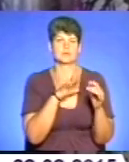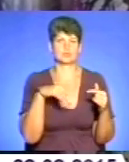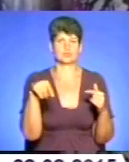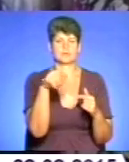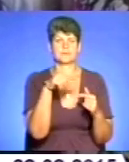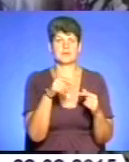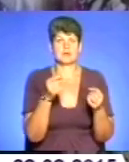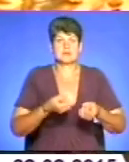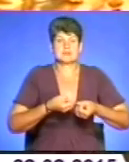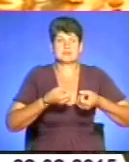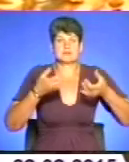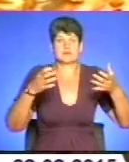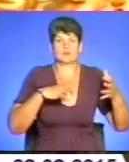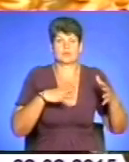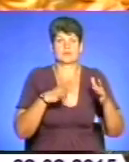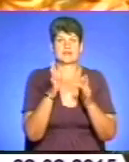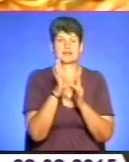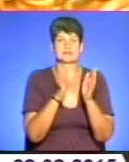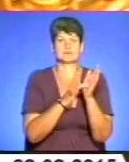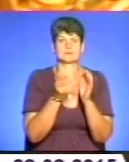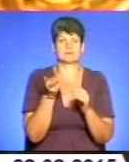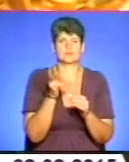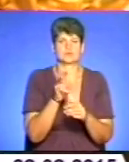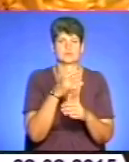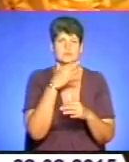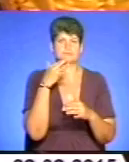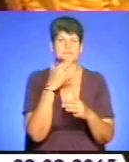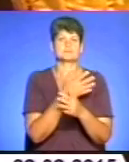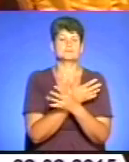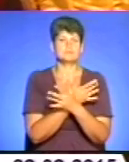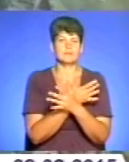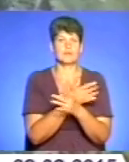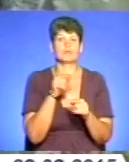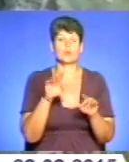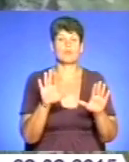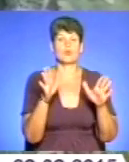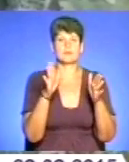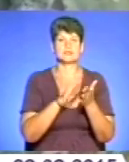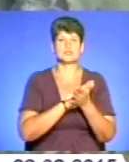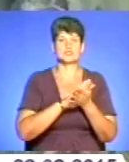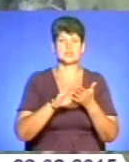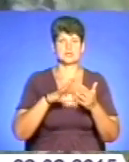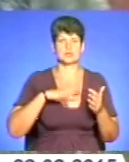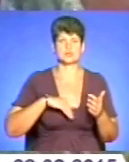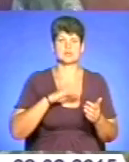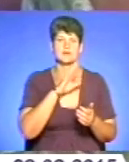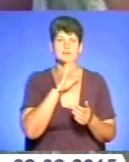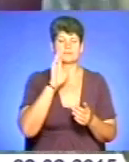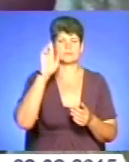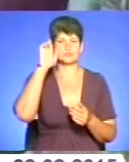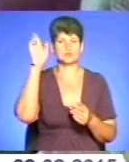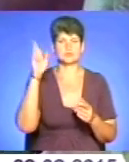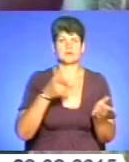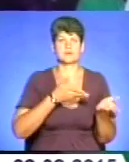світлом, якому явився Христос в оточенні ангелів та архангелів. У цей момент чиста душа Діва Марії відійшла до Господа. У